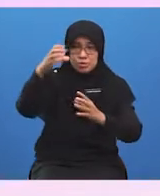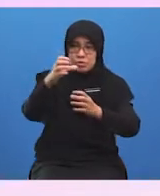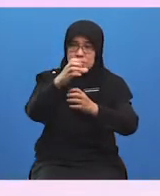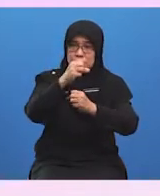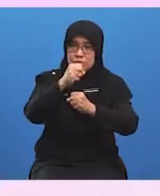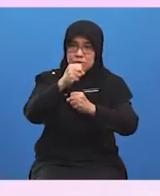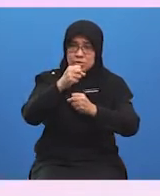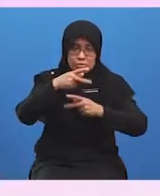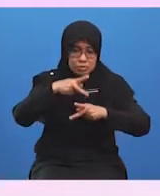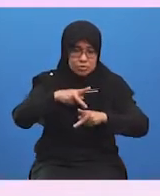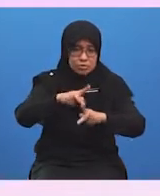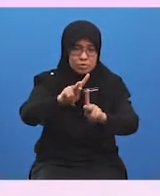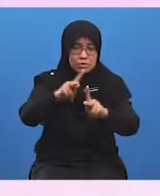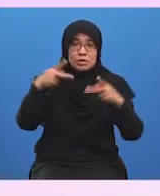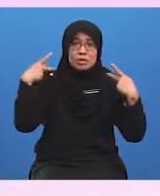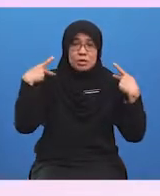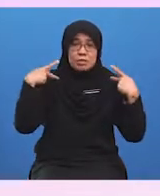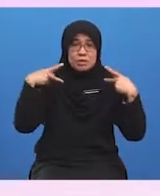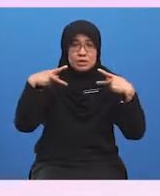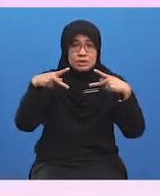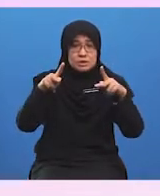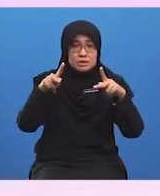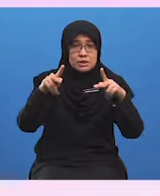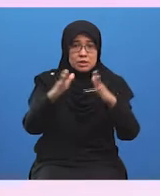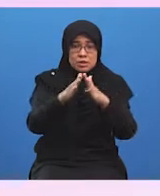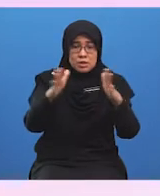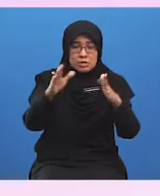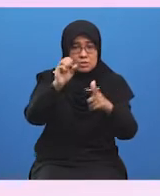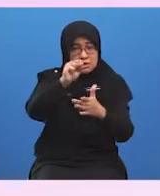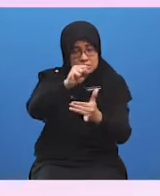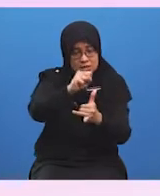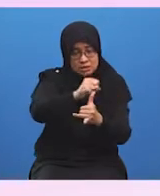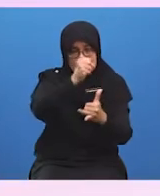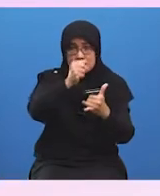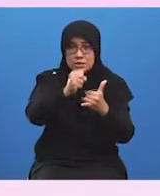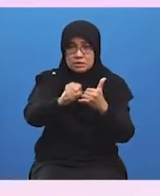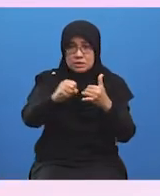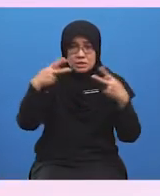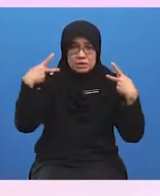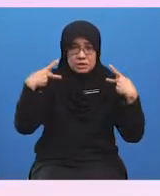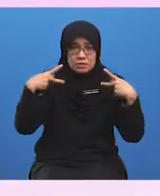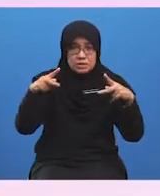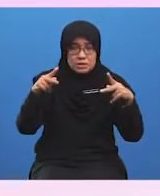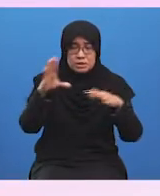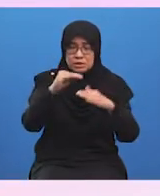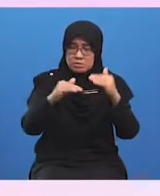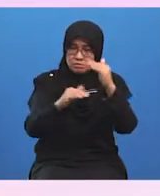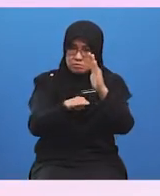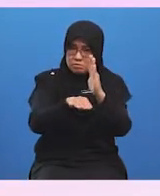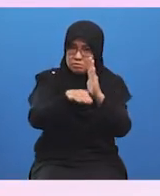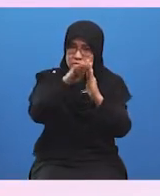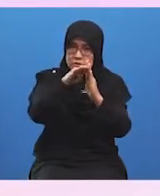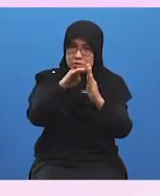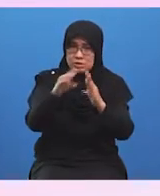pasaran, meluaskan saiz pasaran sedia ada dan meningkatkan daya saing PKS dalam